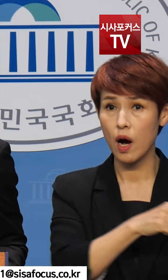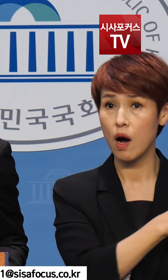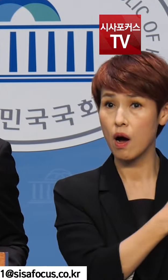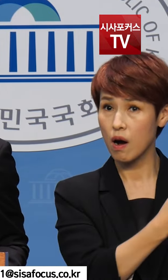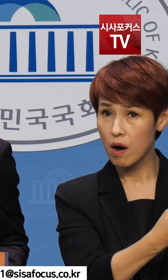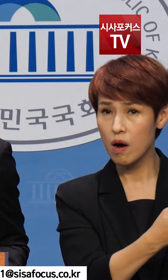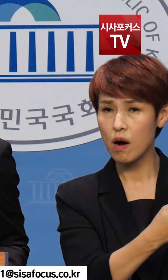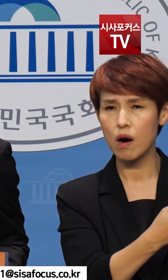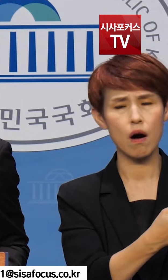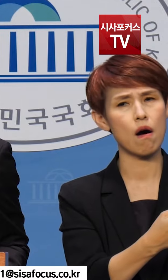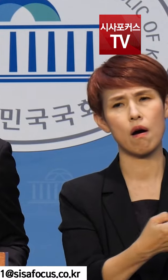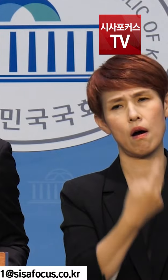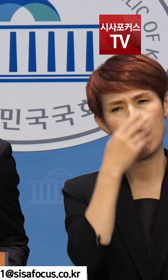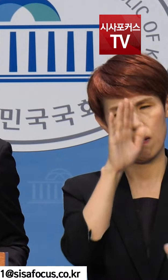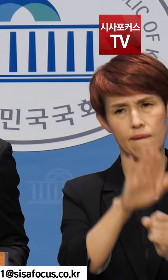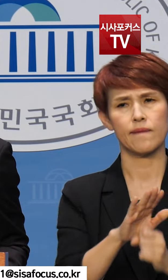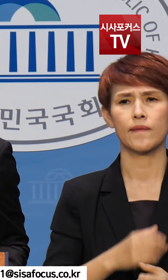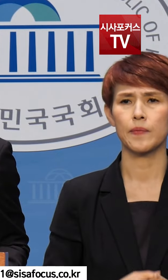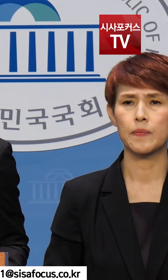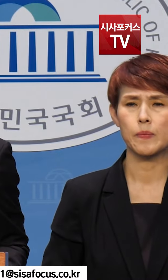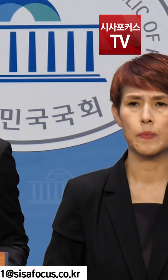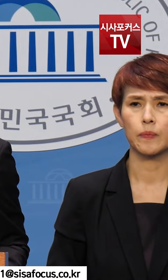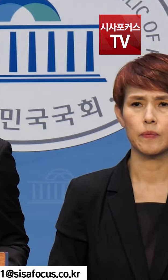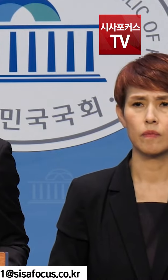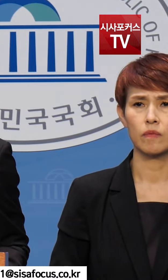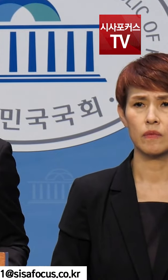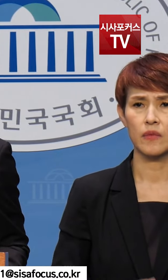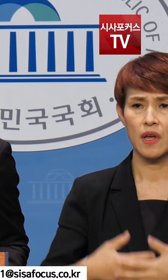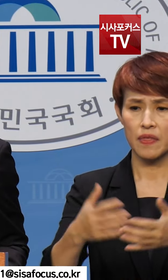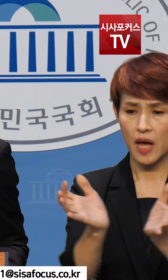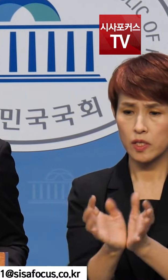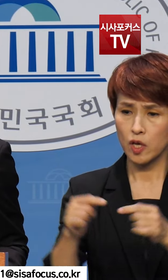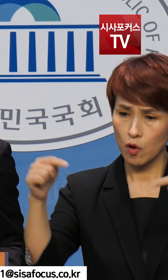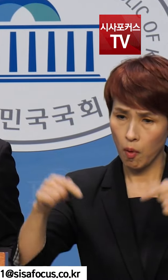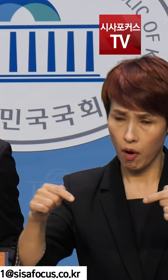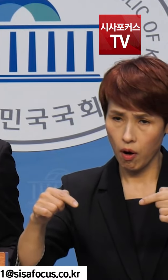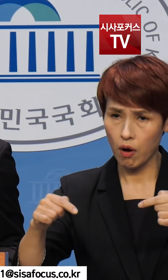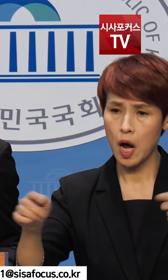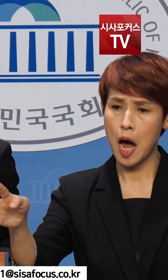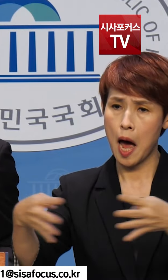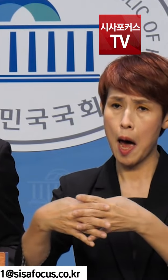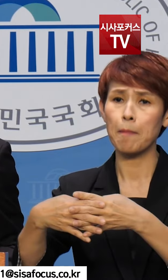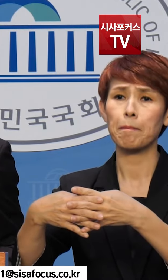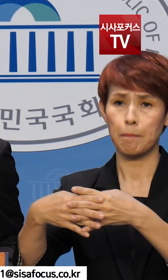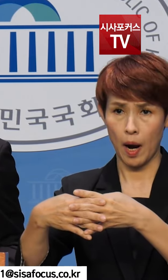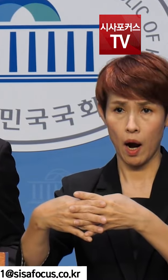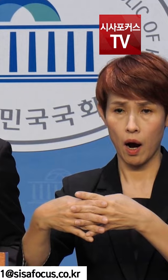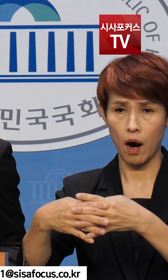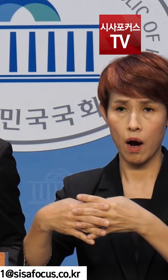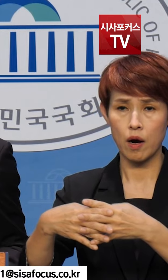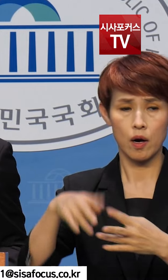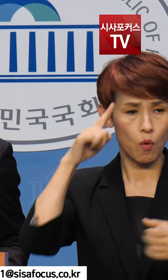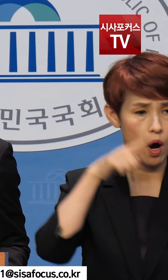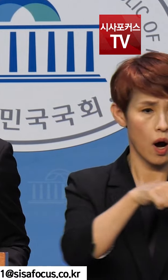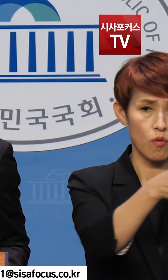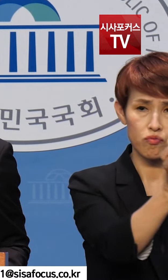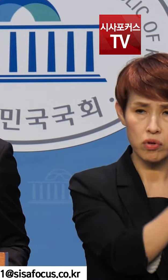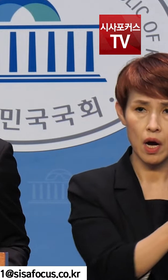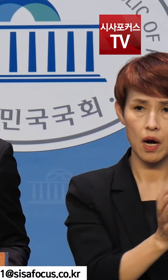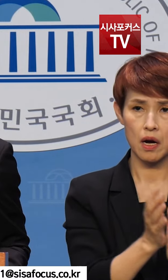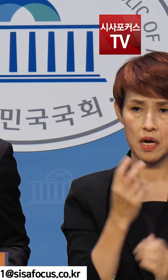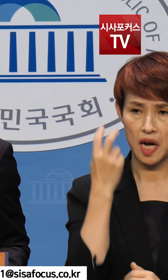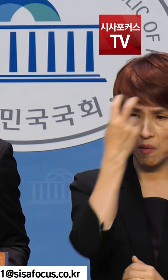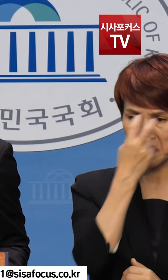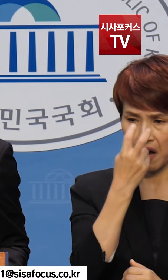정말로 황당하게 이를 데 없는 단체협약을 통해서 노사 간에 합의된 내용을 과기부가 감사를